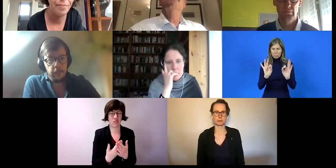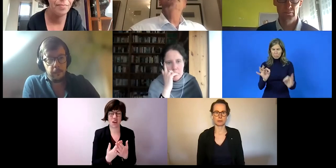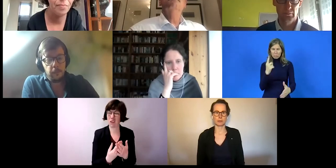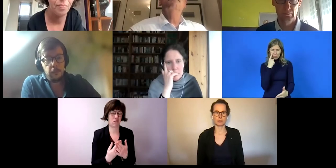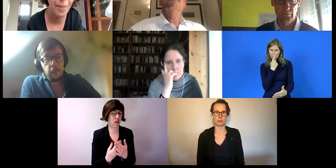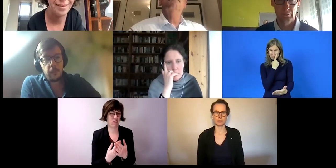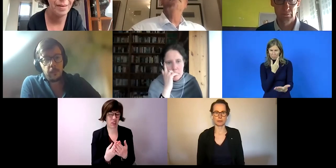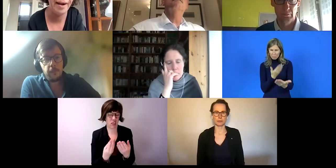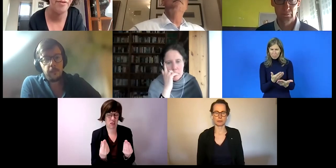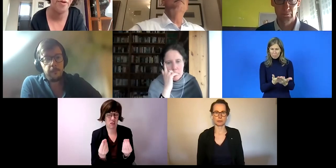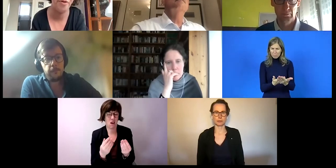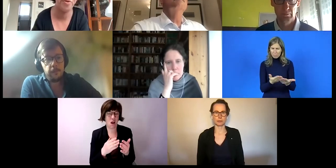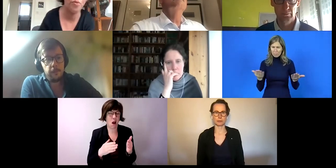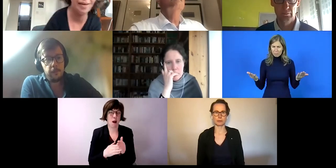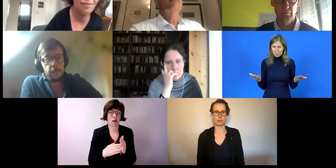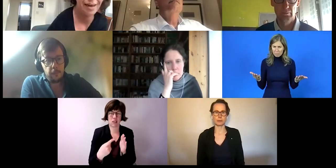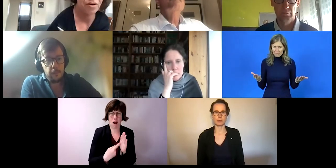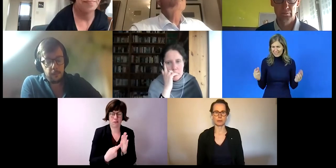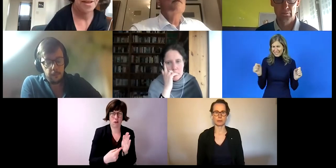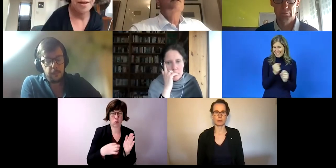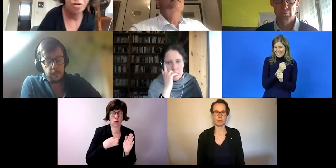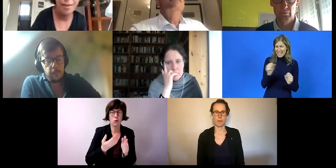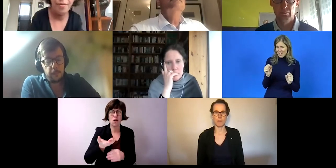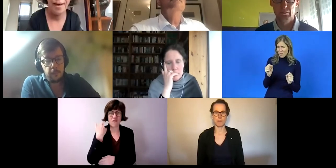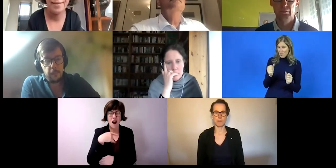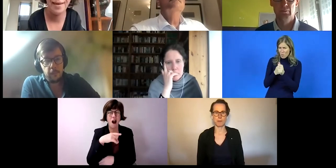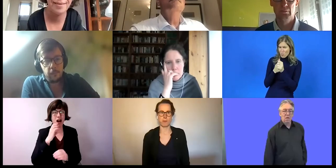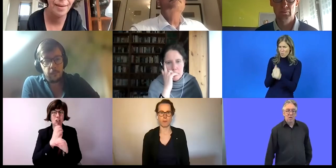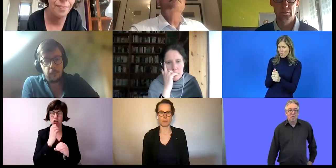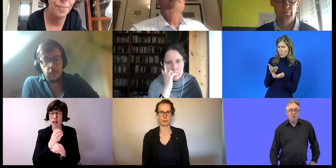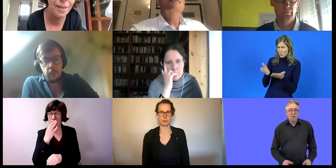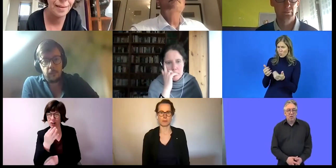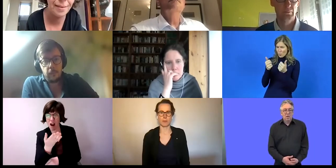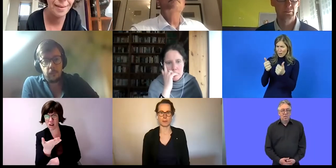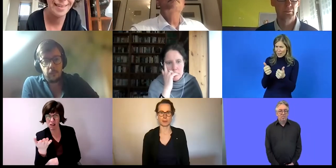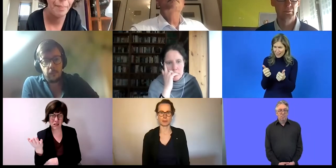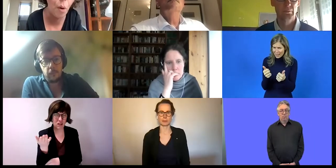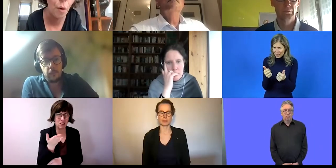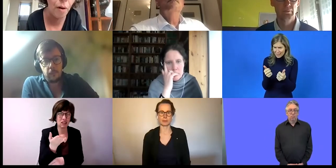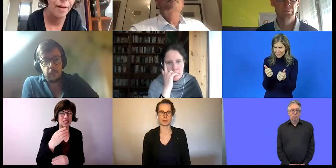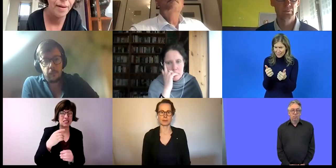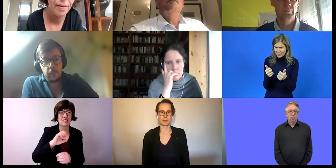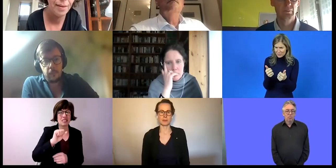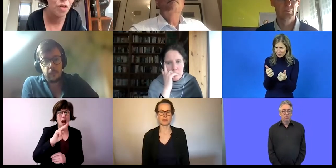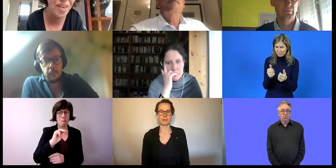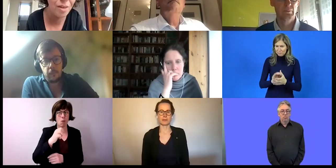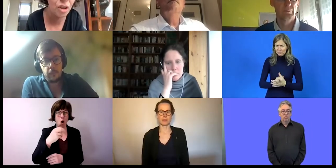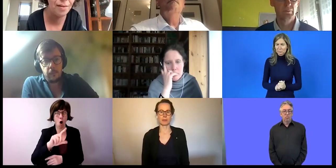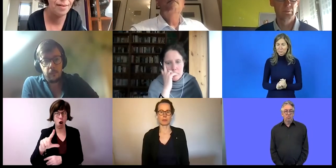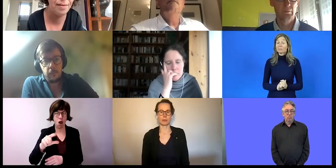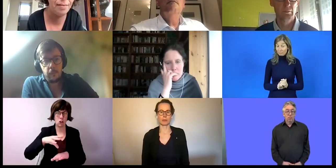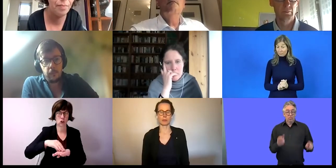Maximalforderungen. Dann war noch im Chat die Frage nach der Samhall, dem